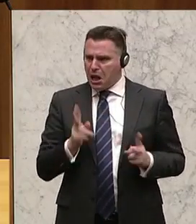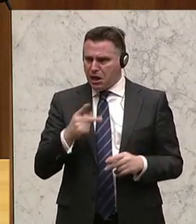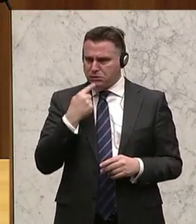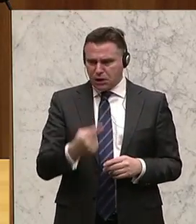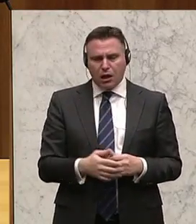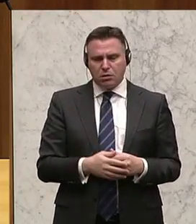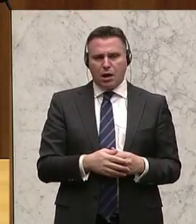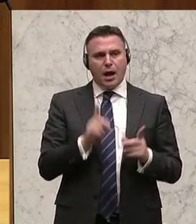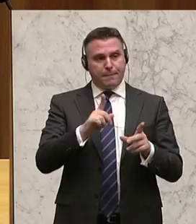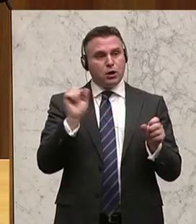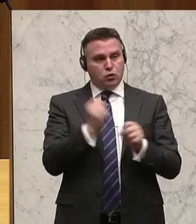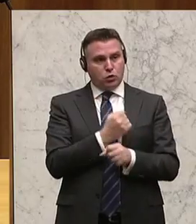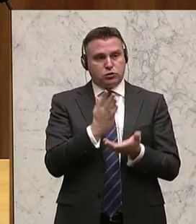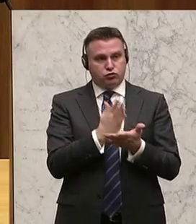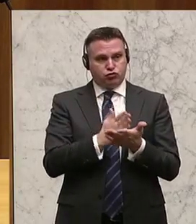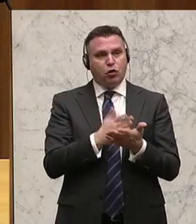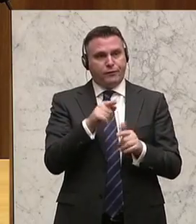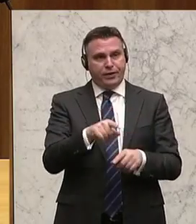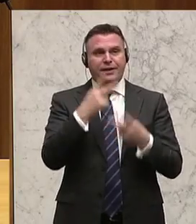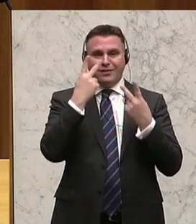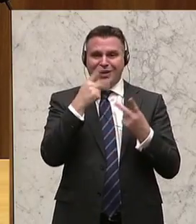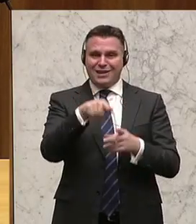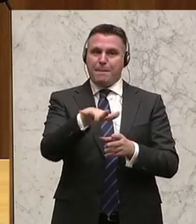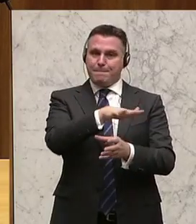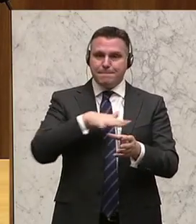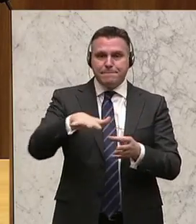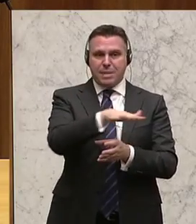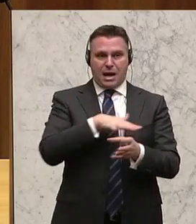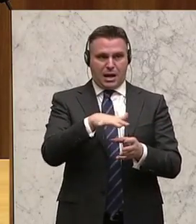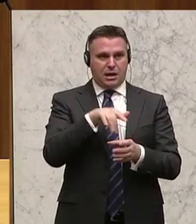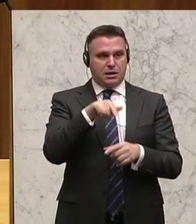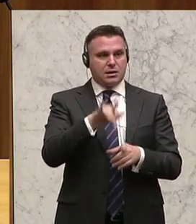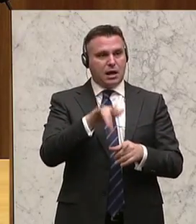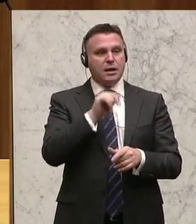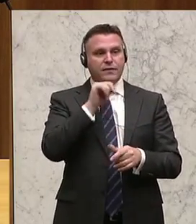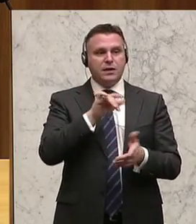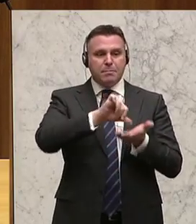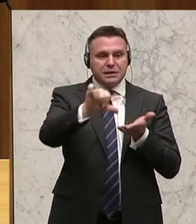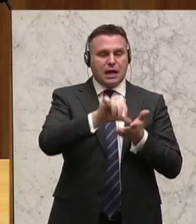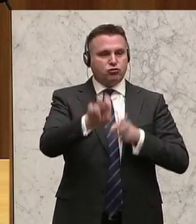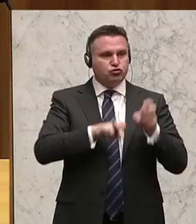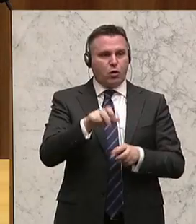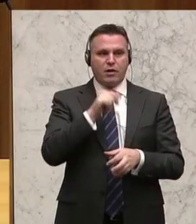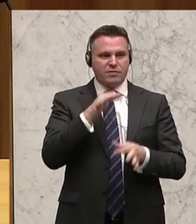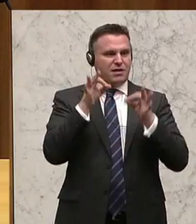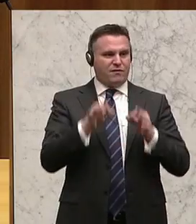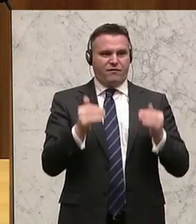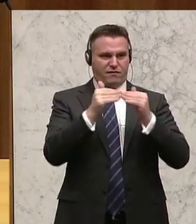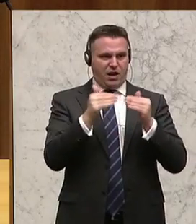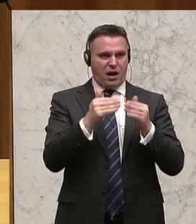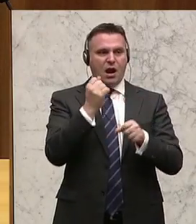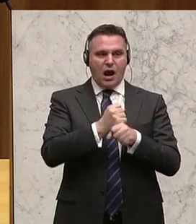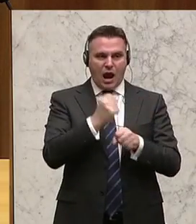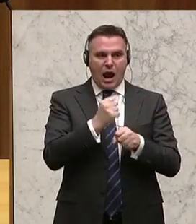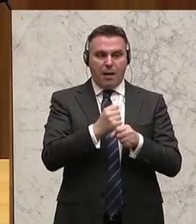denke, dass es trotzdem ein sehr berechtigter Ansatz ist, diesem Bereich auch der nach wie vor unfairen Abgabenbelastung. Auf Arbeitseinkommen